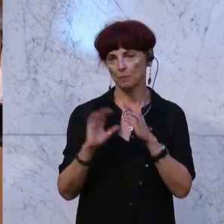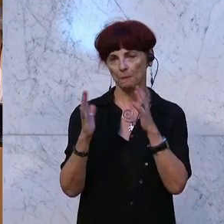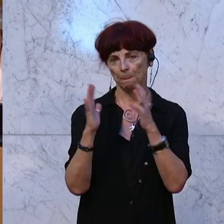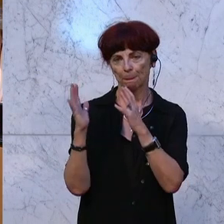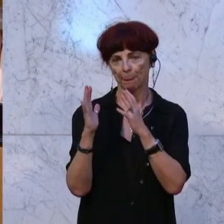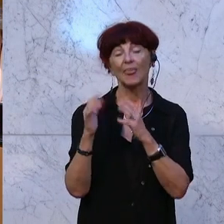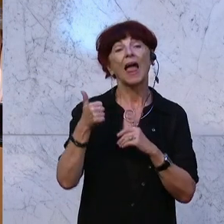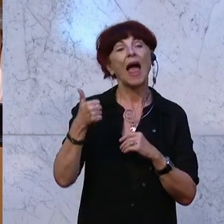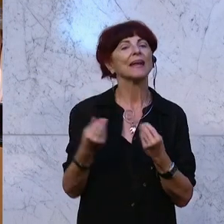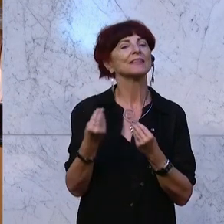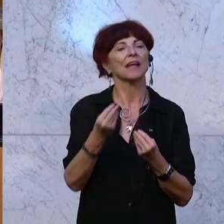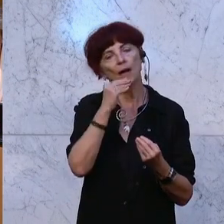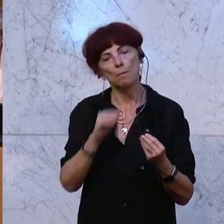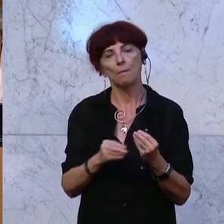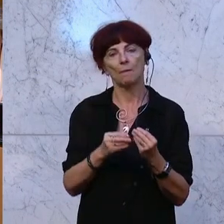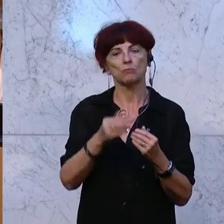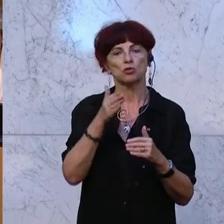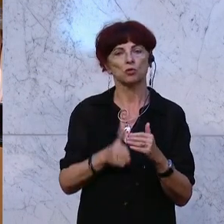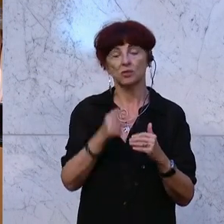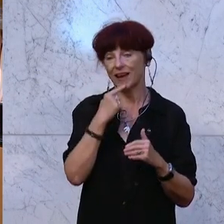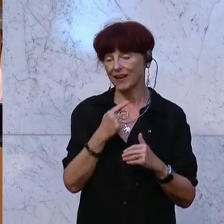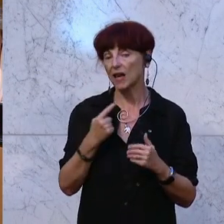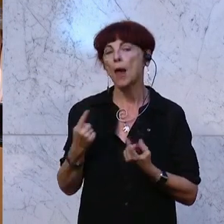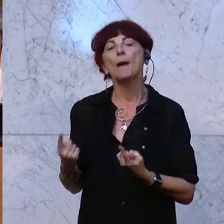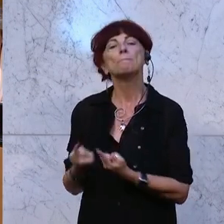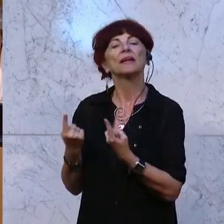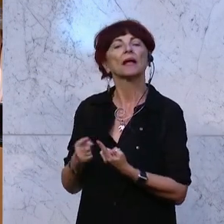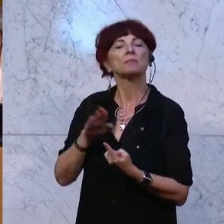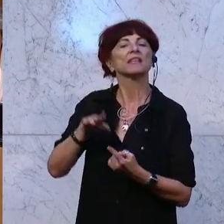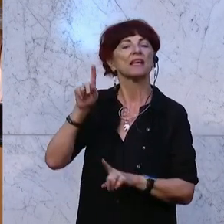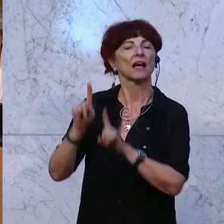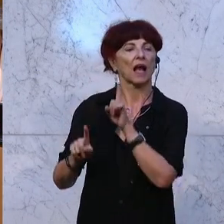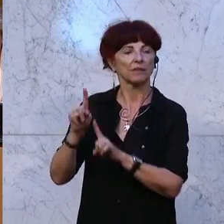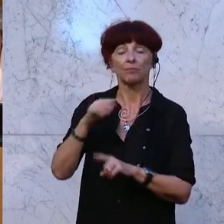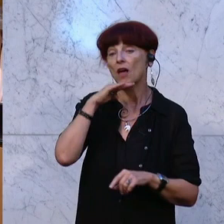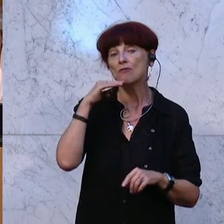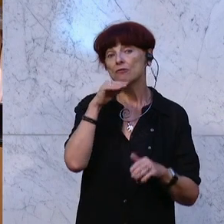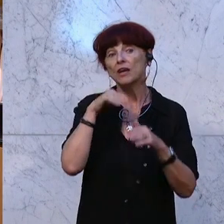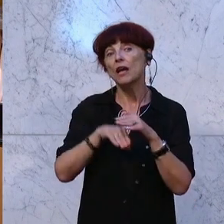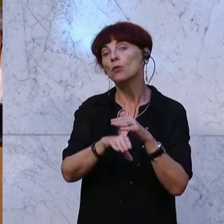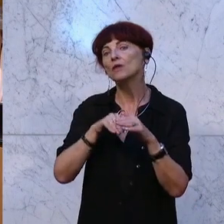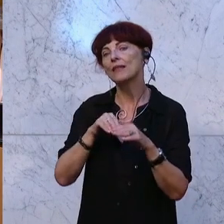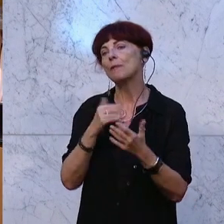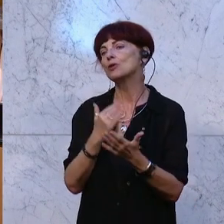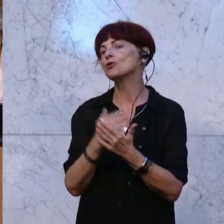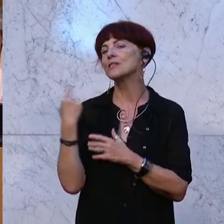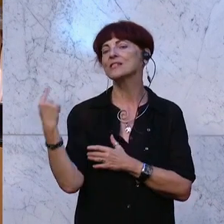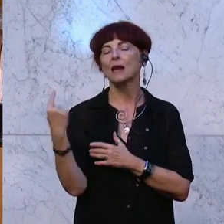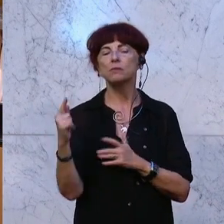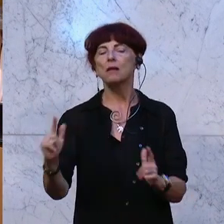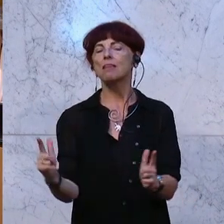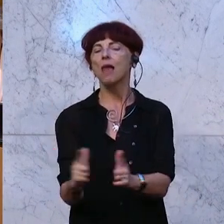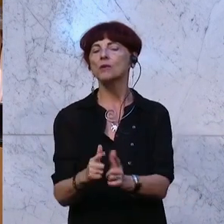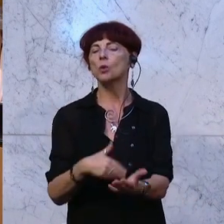Eines möchte ich zum Schluss noch erwähnen, das sind die Betriebskindergärten. Viele Unternehmen sind hier schon in Vorleistung gegangen, beziehungsweise haben hier